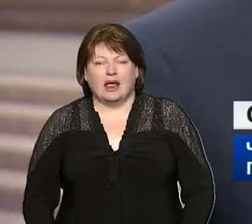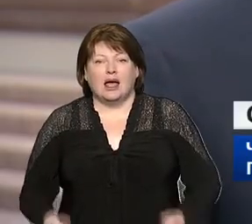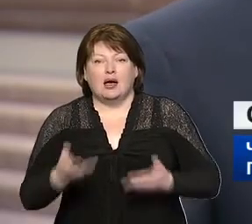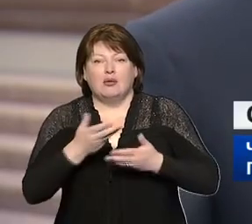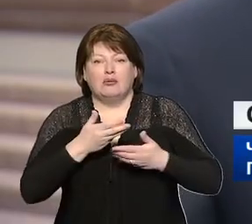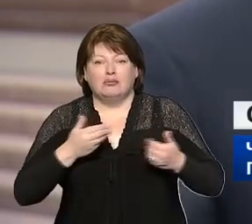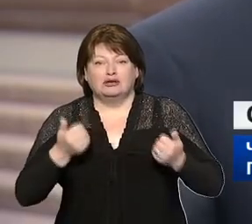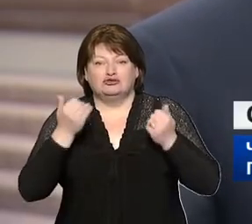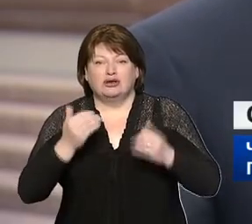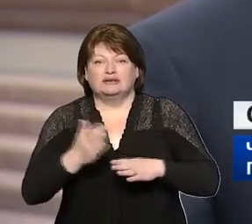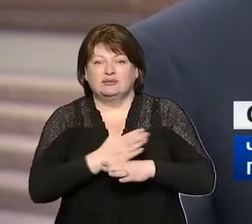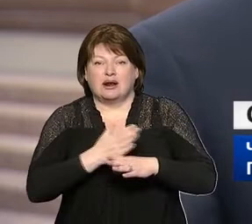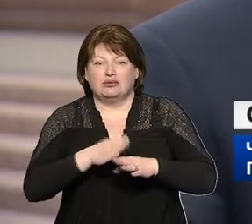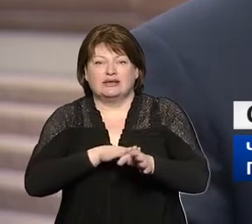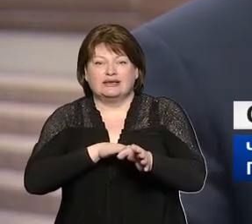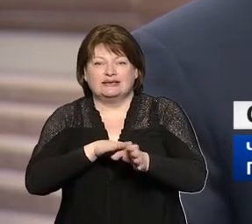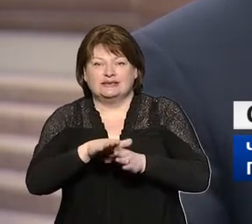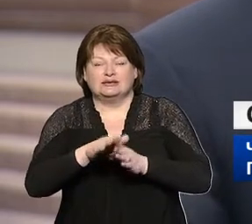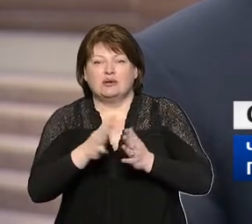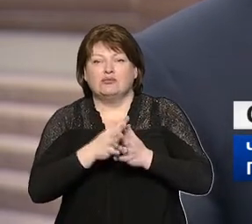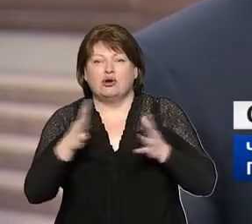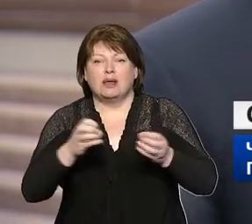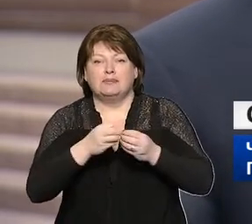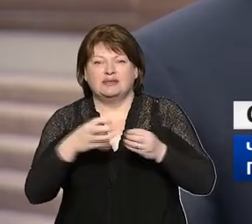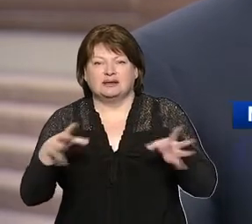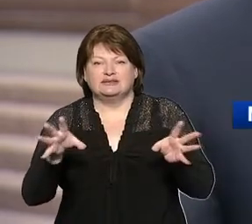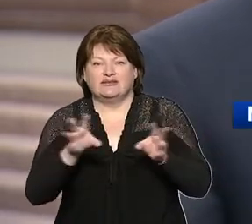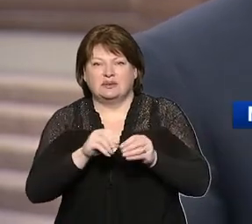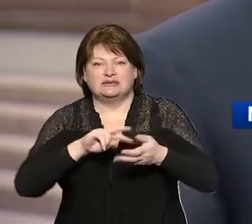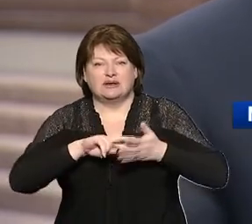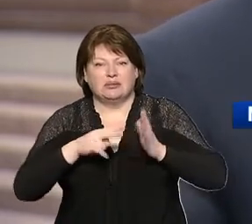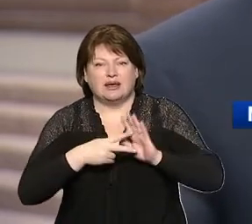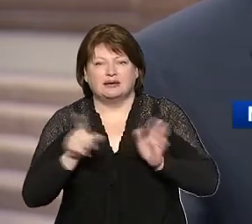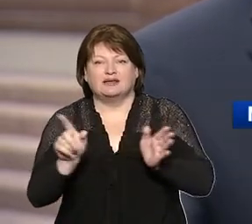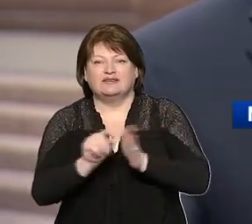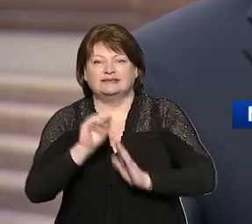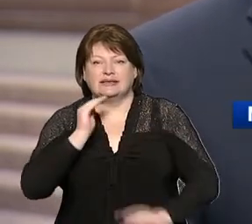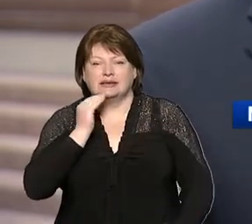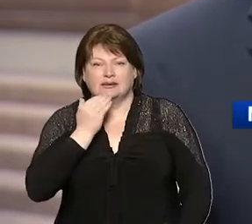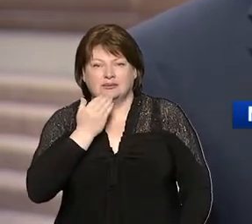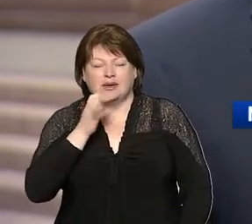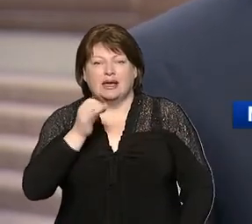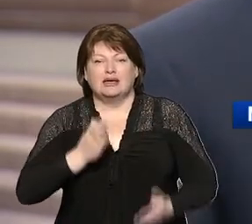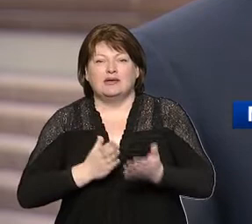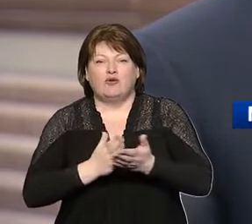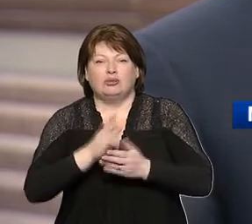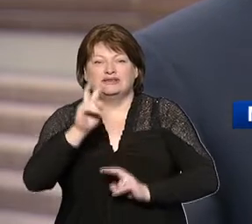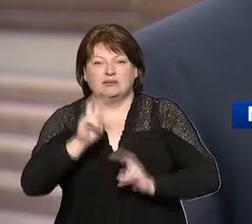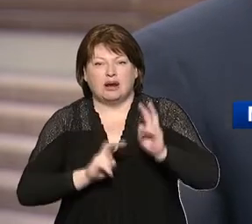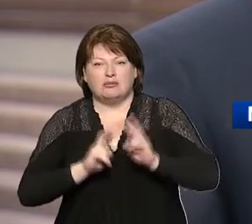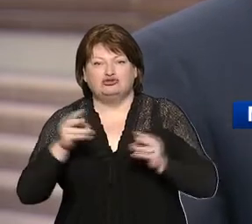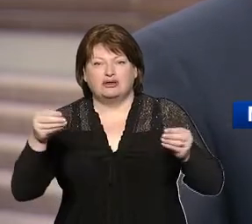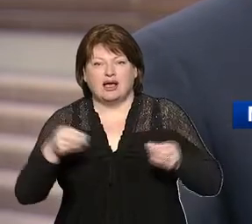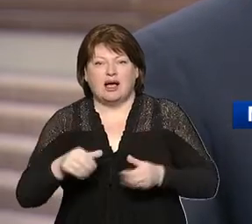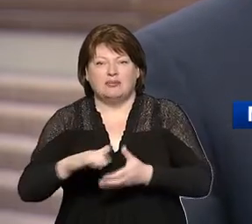проработки и реализации более 15 совместных проектов с Египтом. Это и в области промышленной